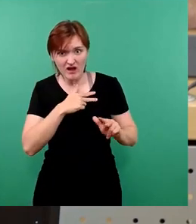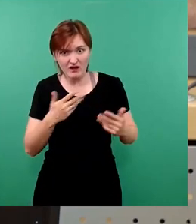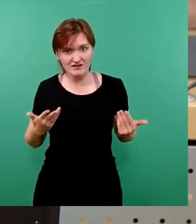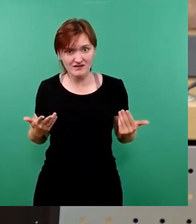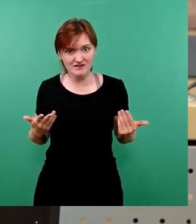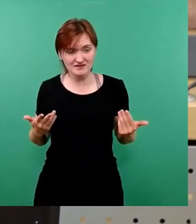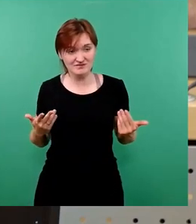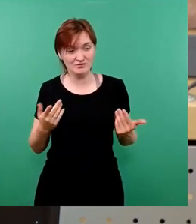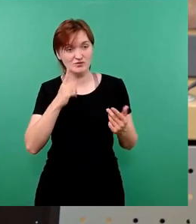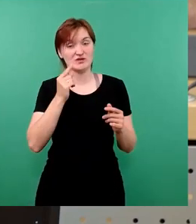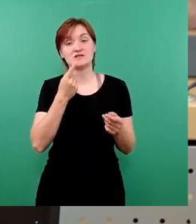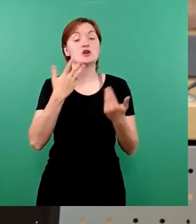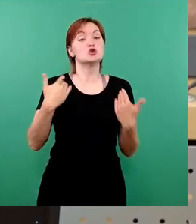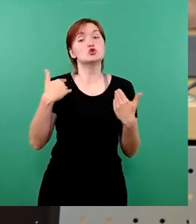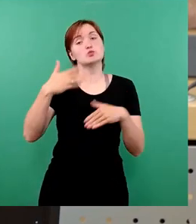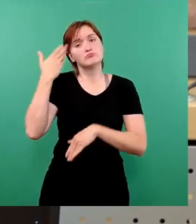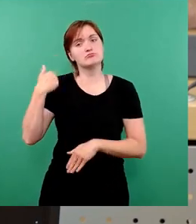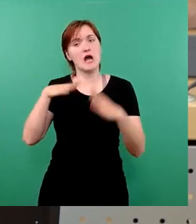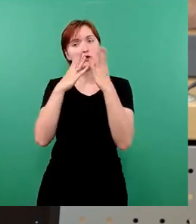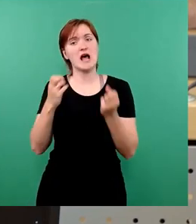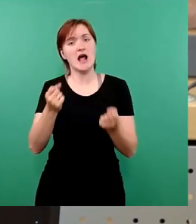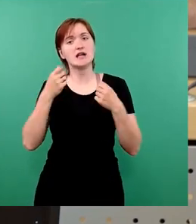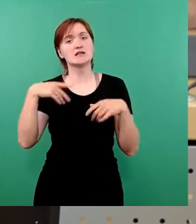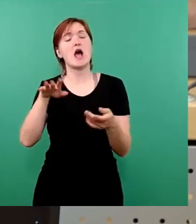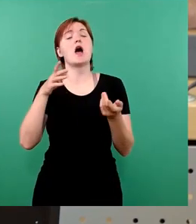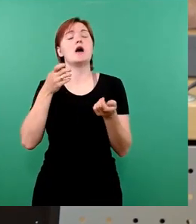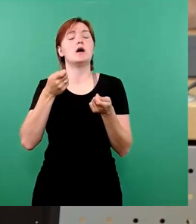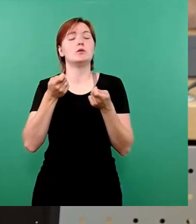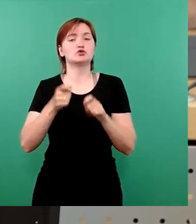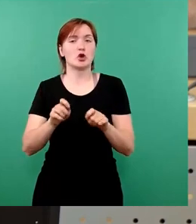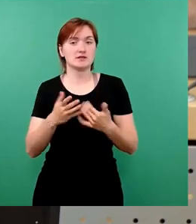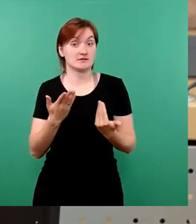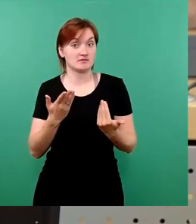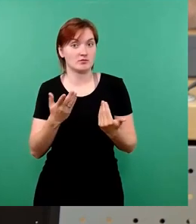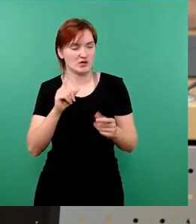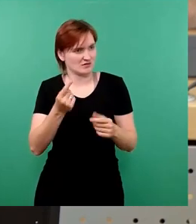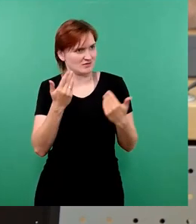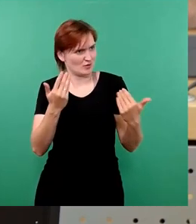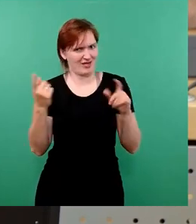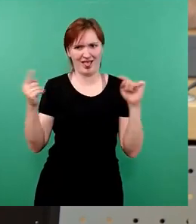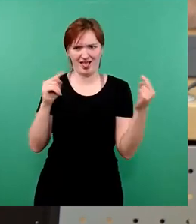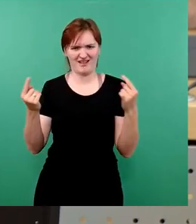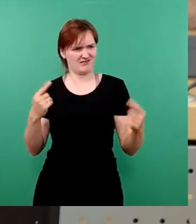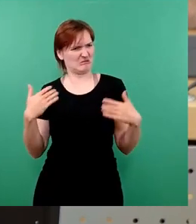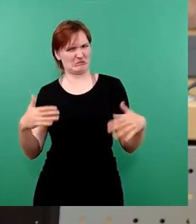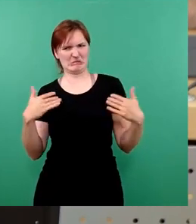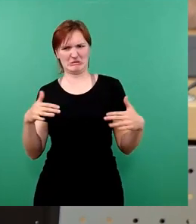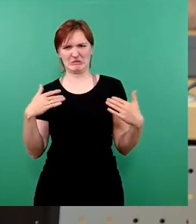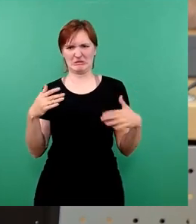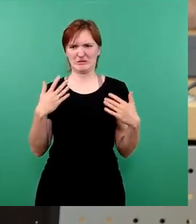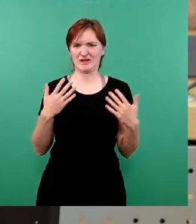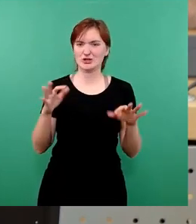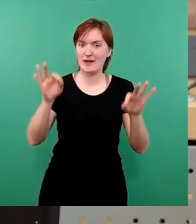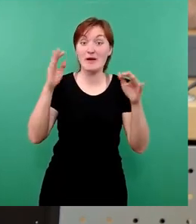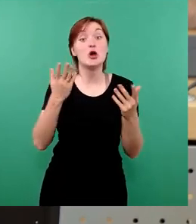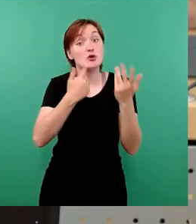was eigentlich im Haushalt beschlossen ist. Und das ist doch sozusagen schon an sich makaber. Nochmal makaber ist,